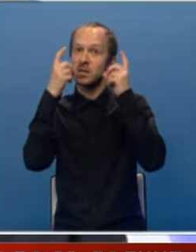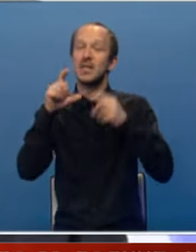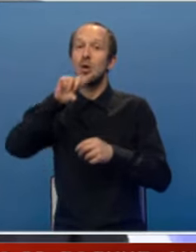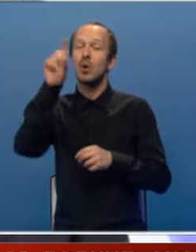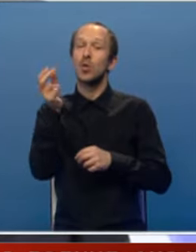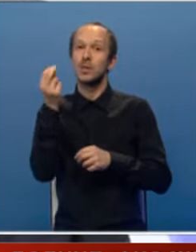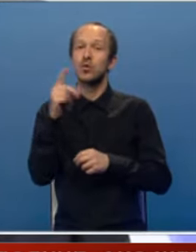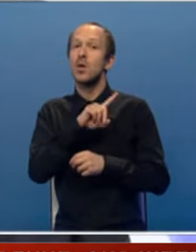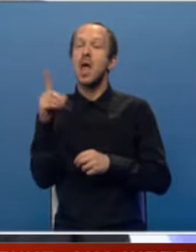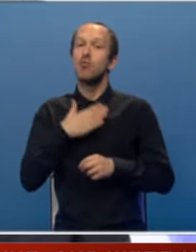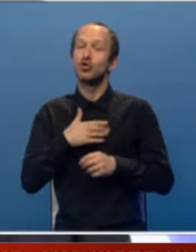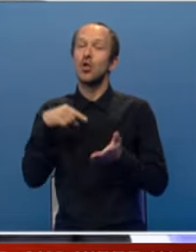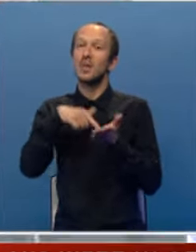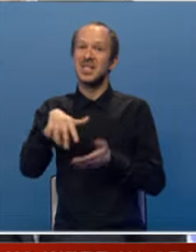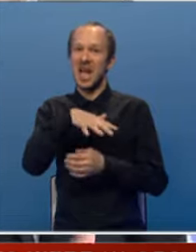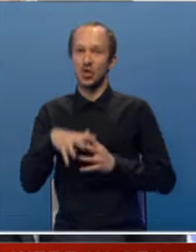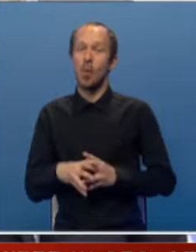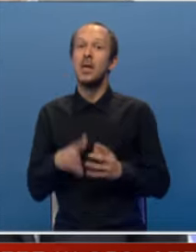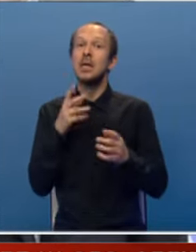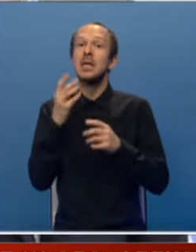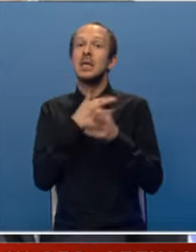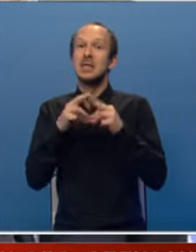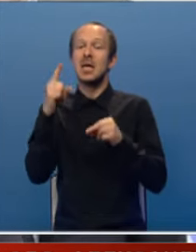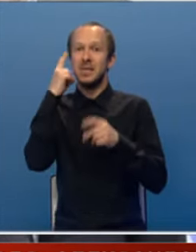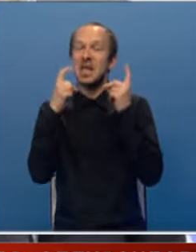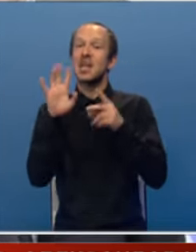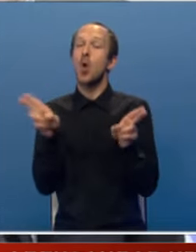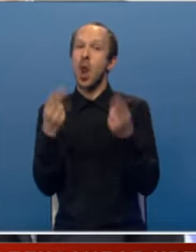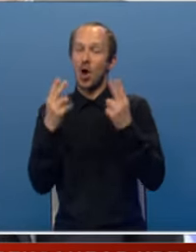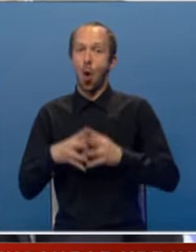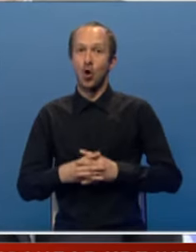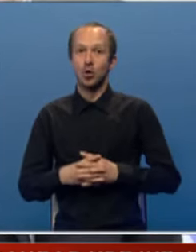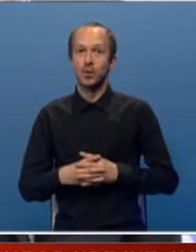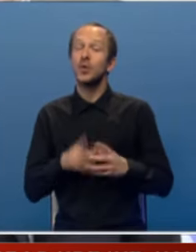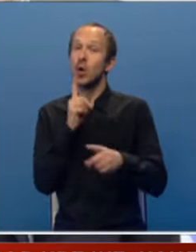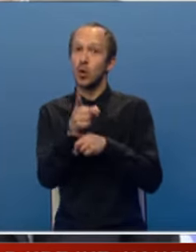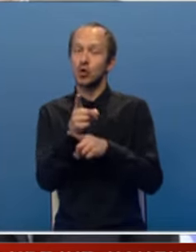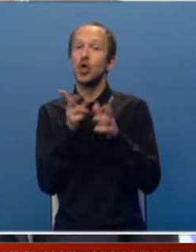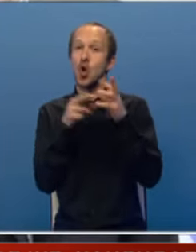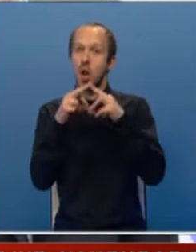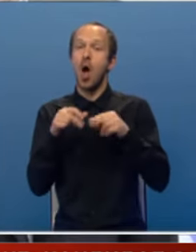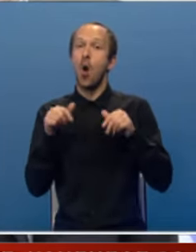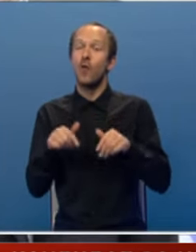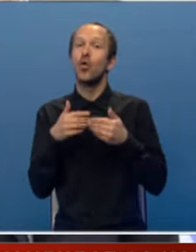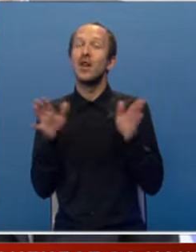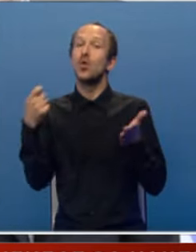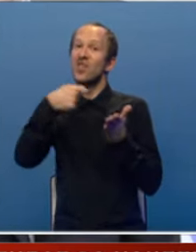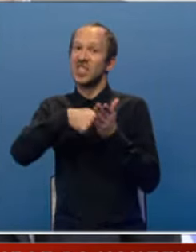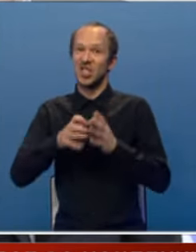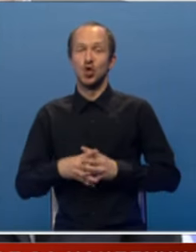Republiku Srpsku nepoželjnjom destinaciju. Zar mislite da bi se tako lako odlučio na ovoliku